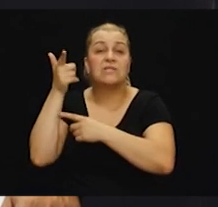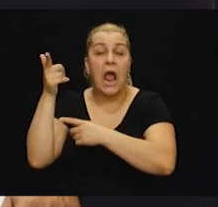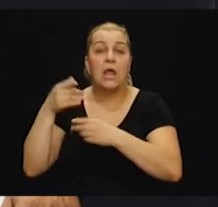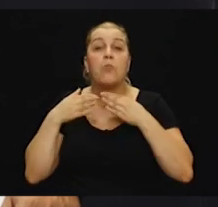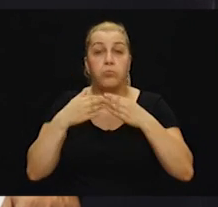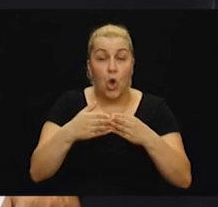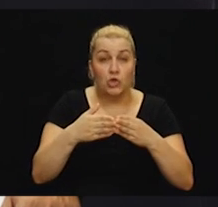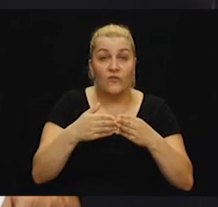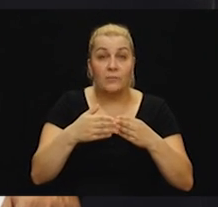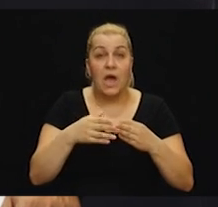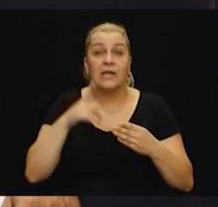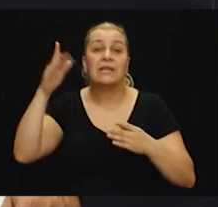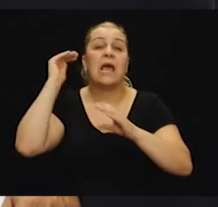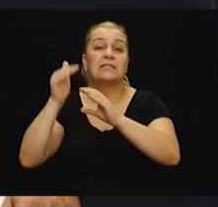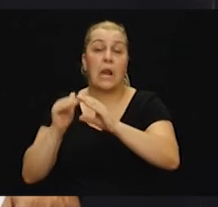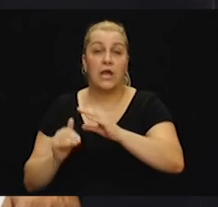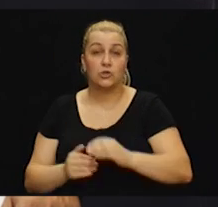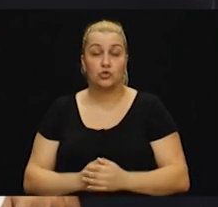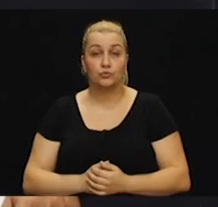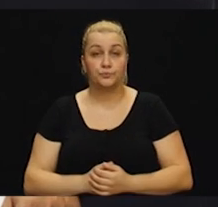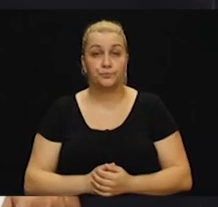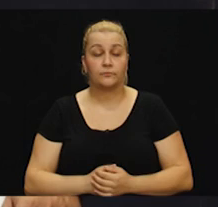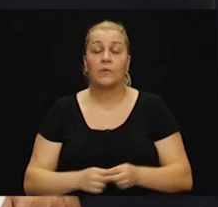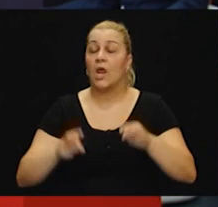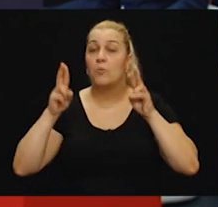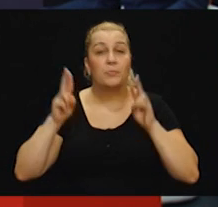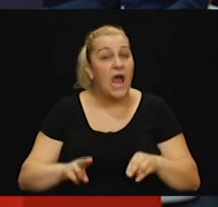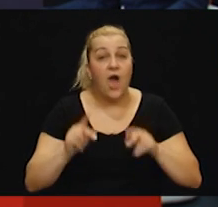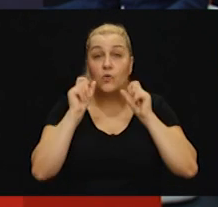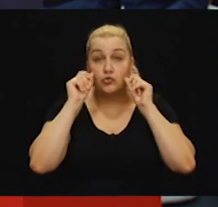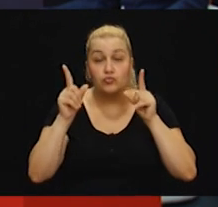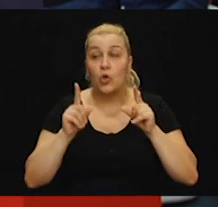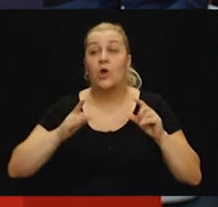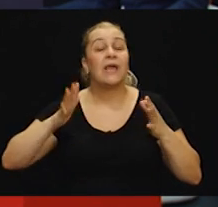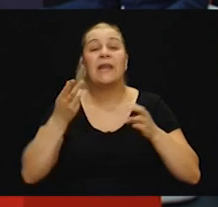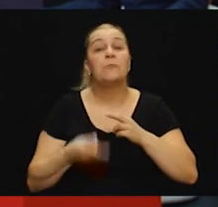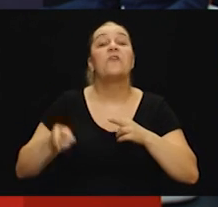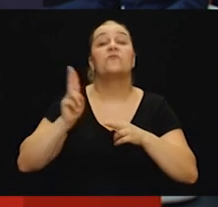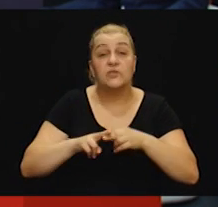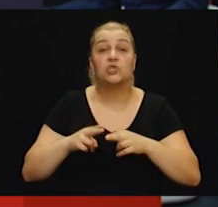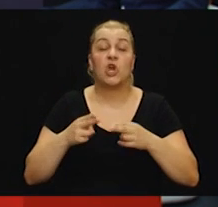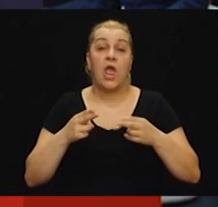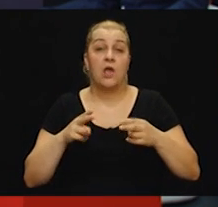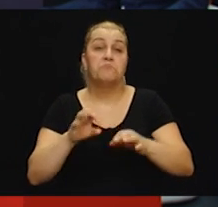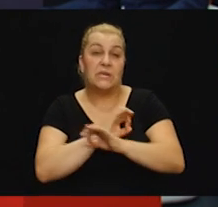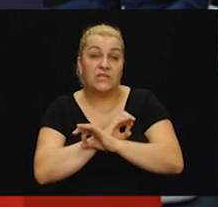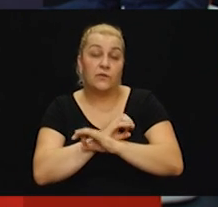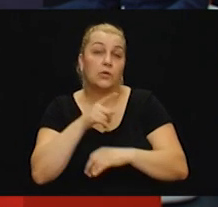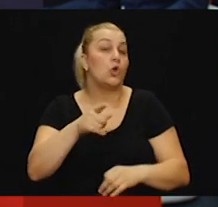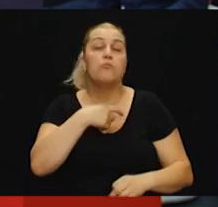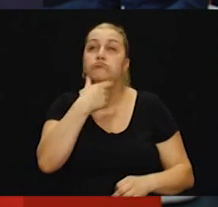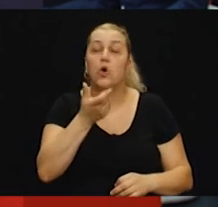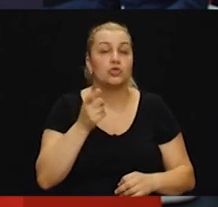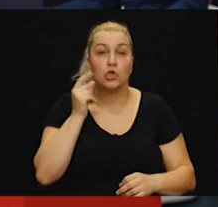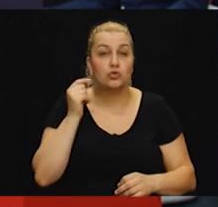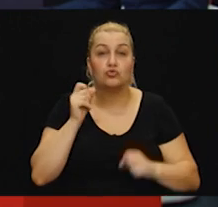brodovima i gore na skladištu samo. I pravo je čudo da nema više mrtvih. To je baš Boži je